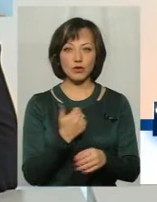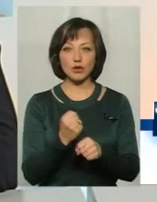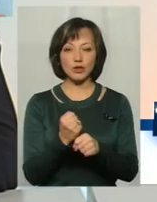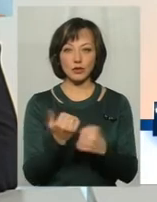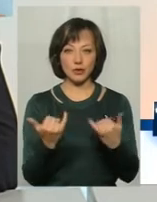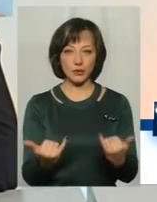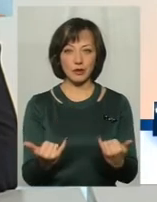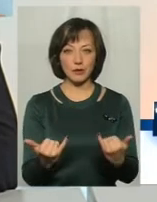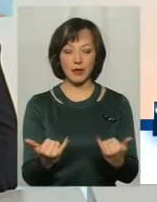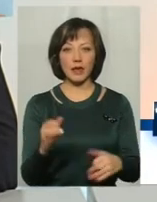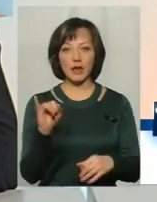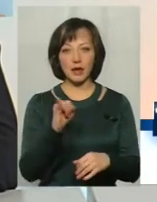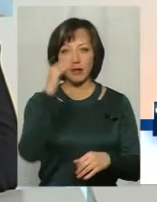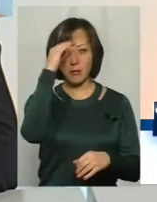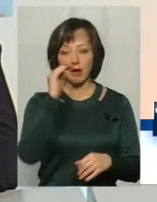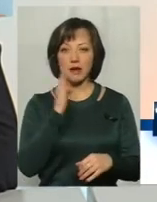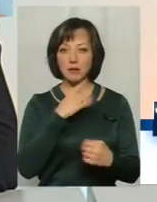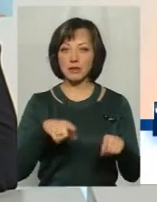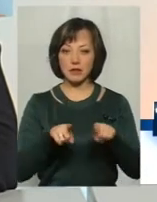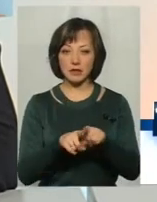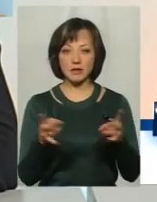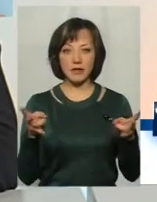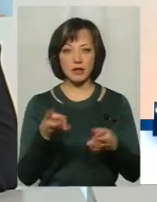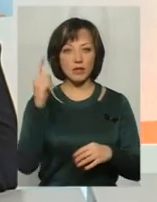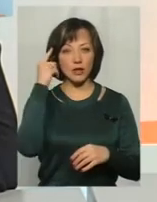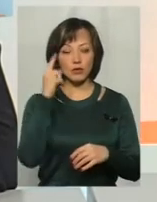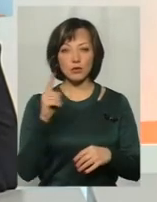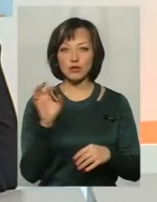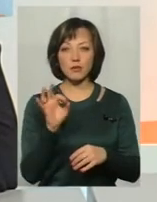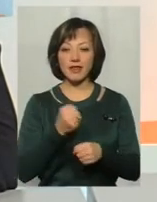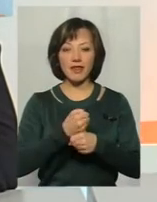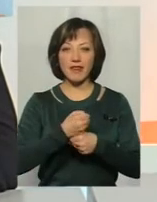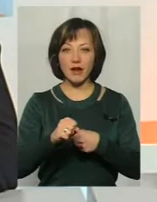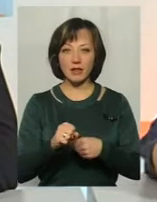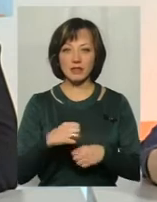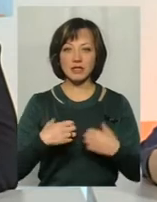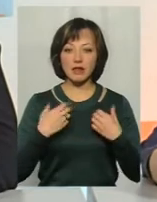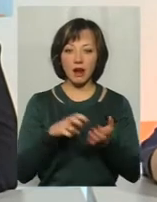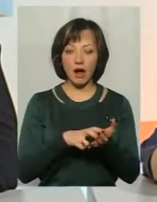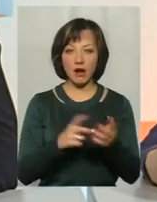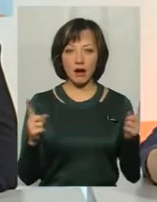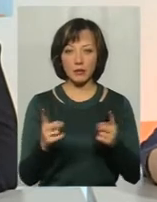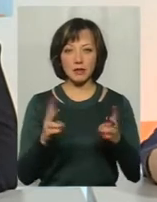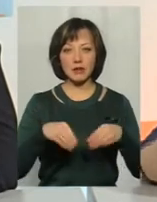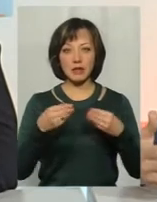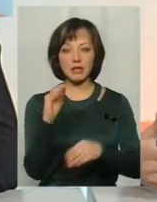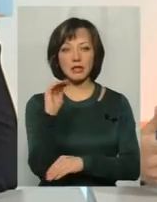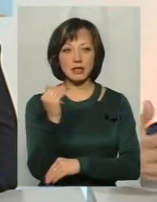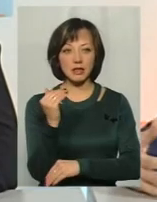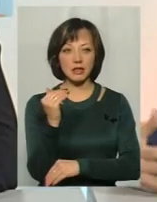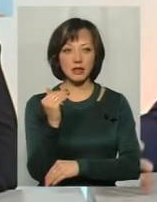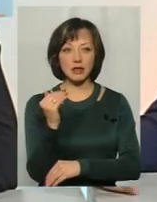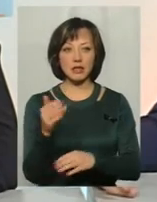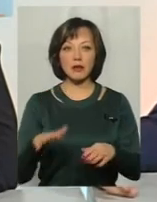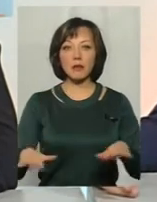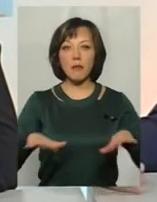робити. І батькам теж варто задуматися над цим. Щоб не нав'язувати дітям страх і певні рамки, треба дати дитині те